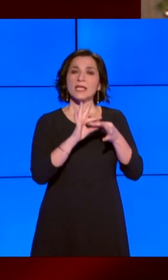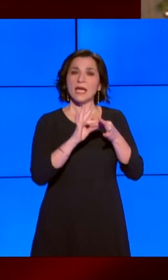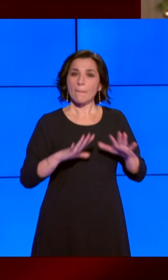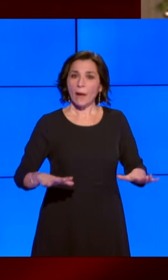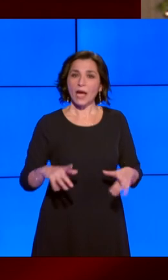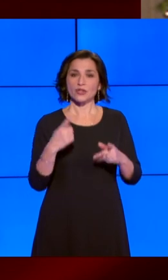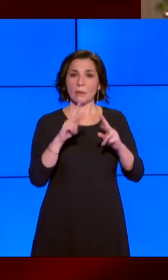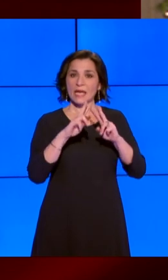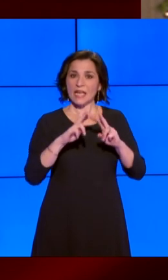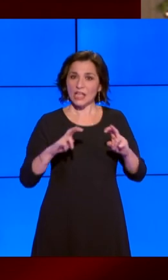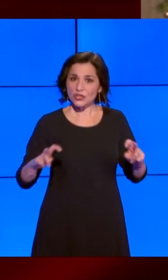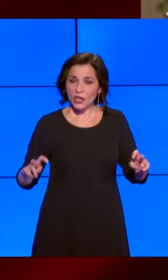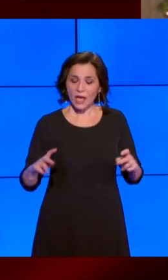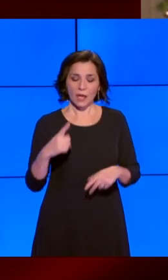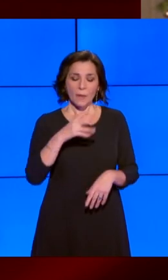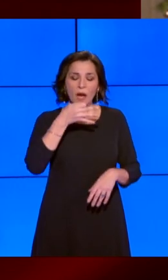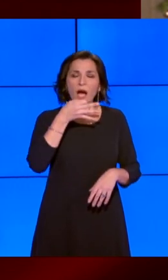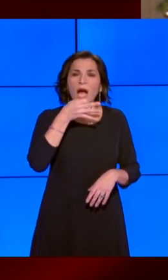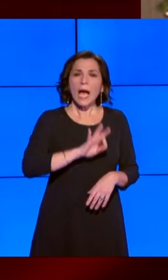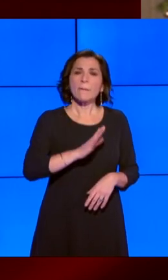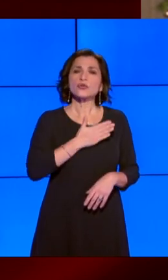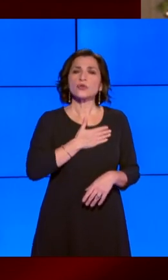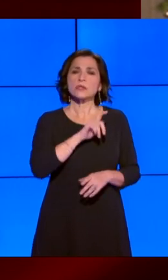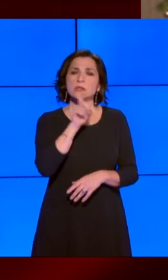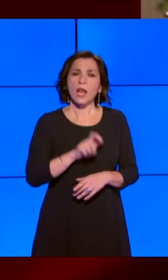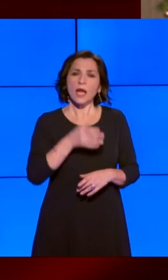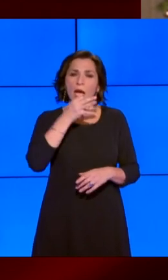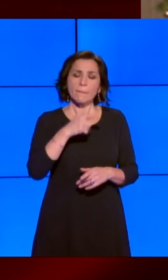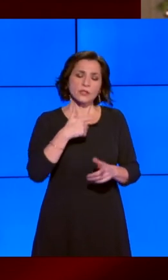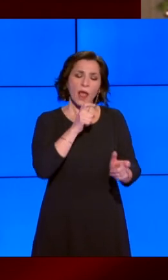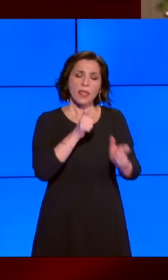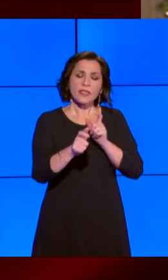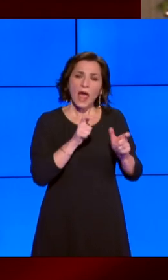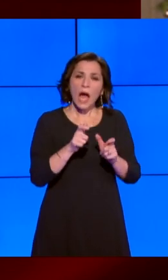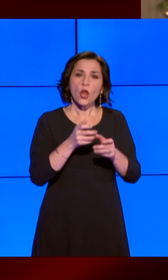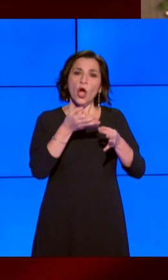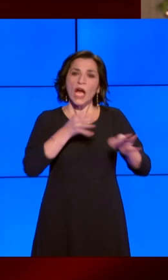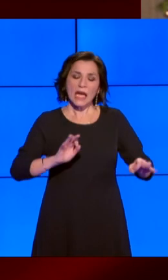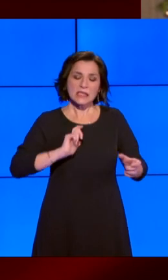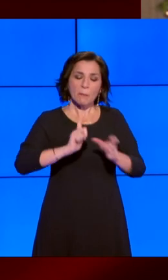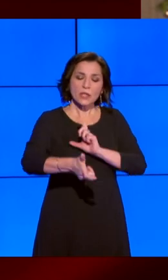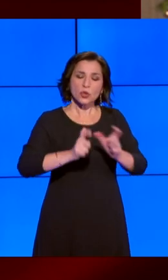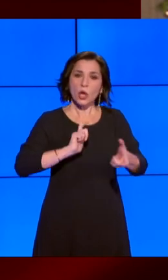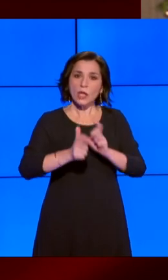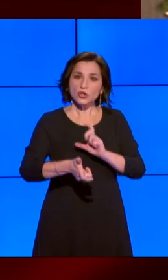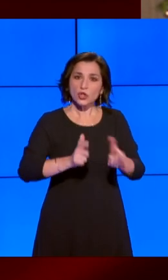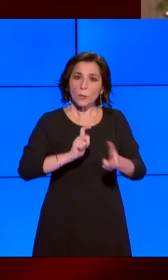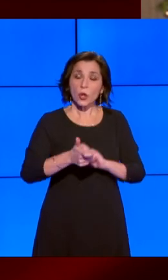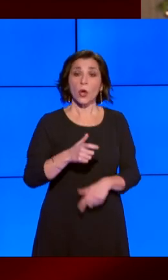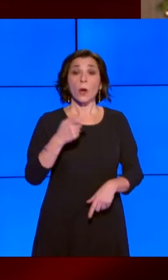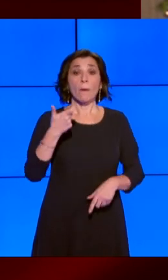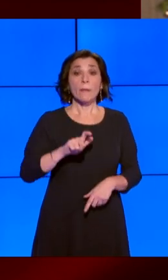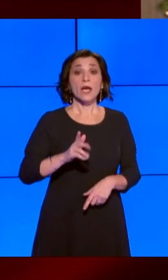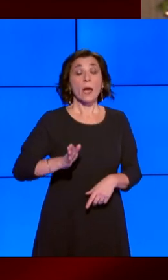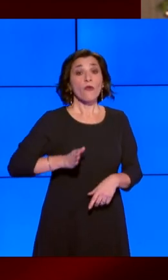ricerca e la capacità italiana di dialogo nel rispetto reciproco, per le missioni delle sue forze armate in